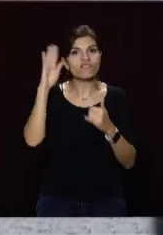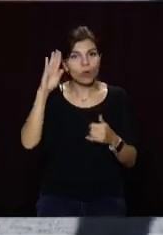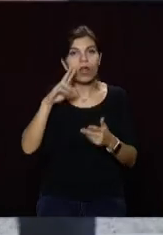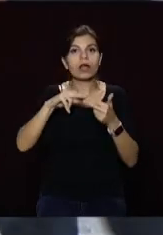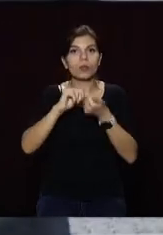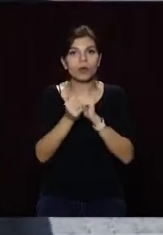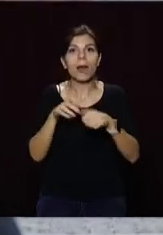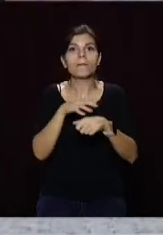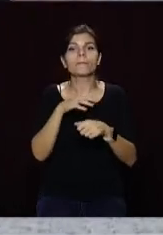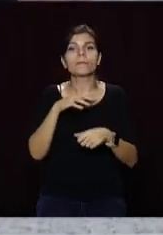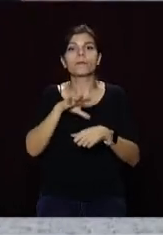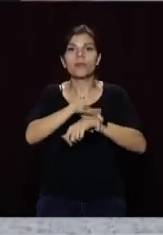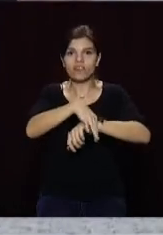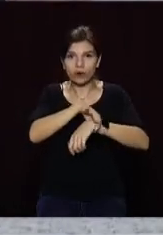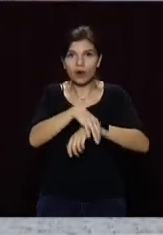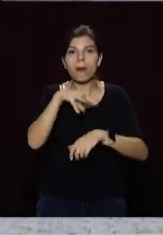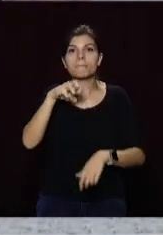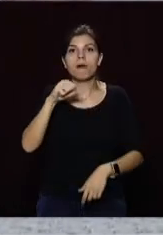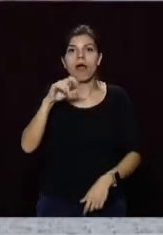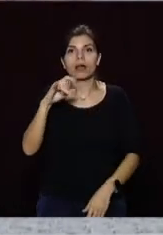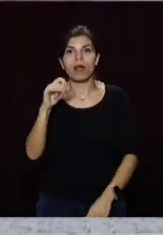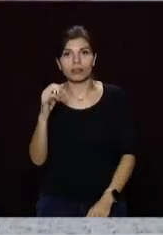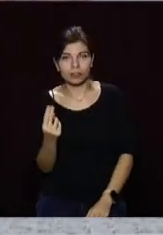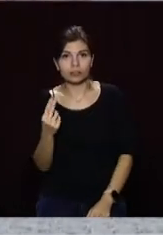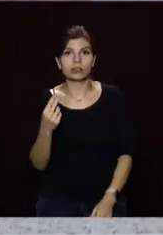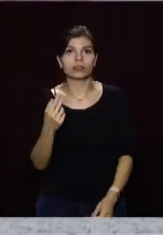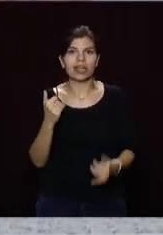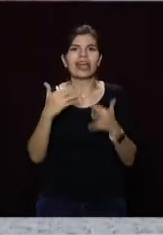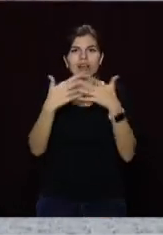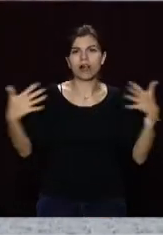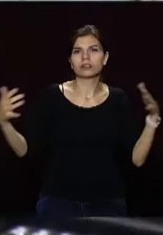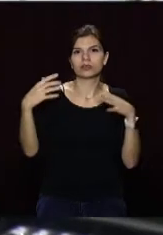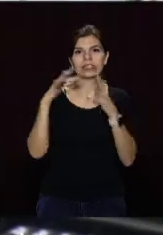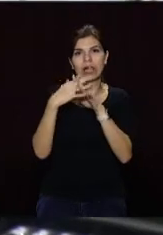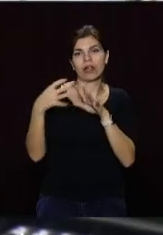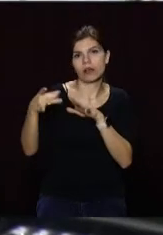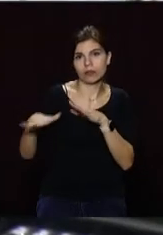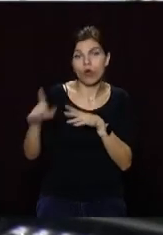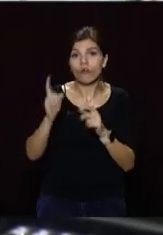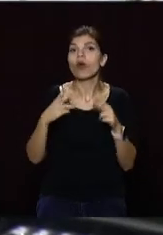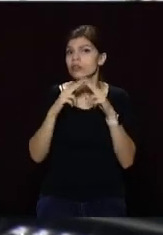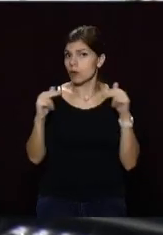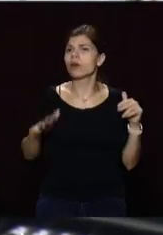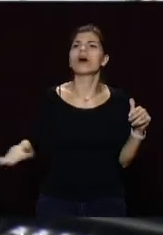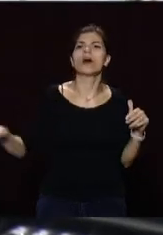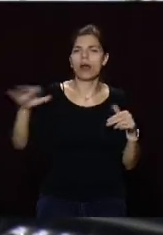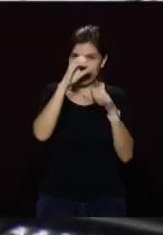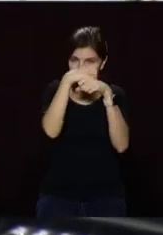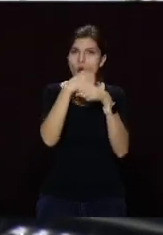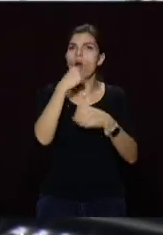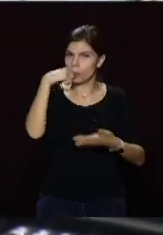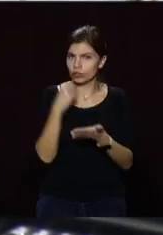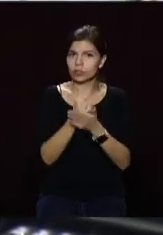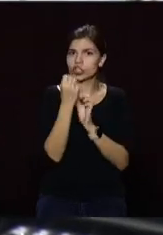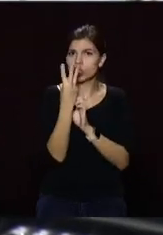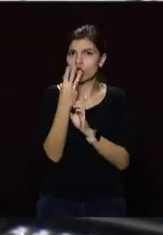Кам'янського, Павлограда, Марганця, Тернівки та 11 сільських районах. Загалом на Дніпропетровщині лабораторно підтвердили